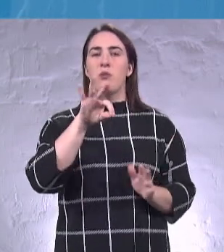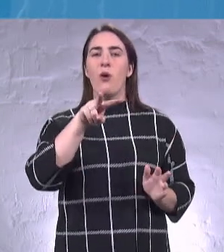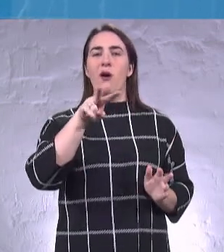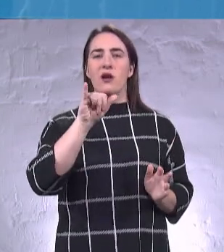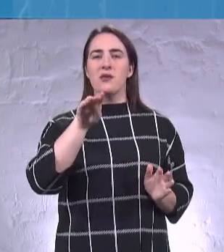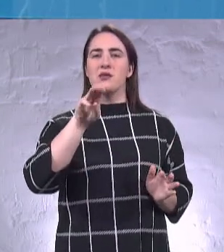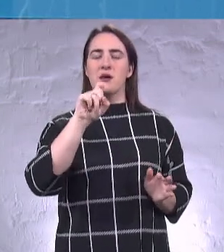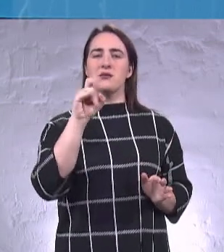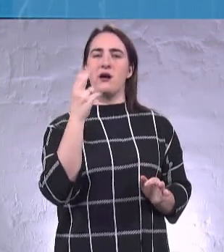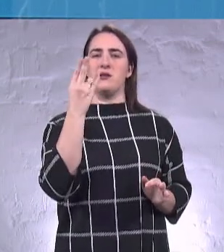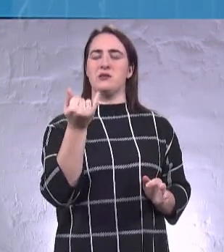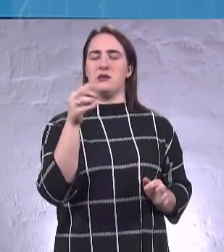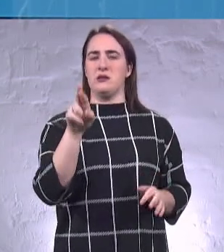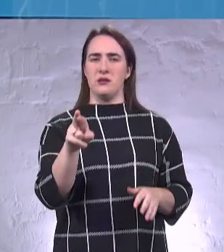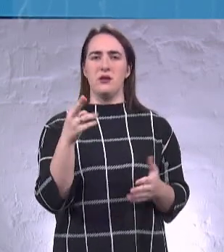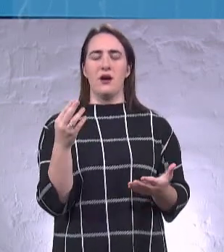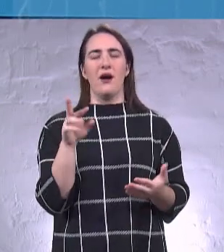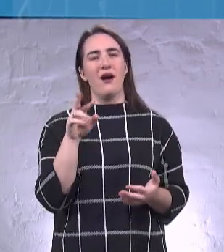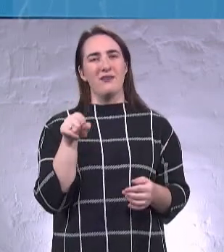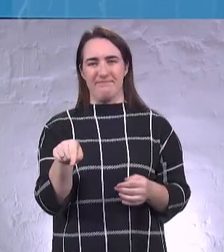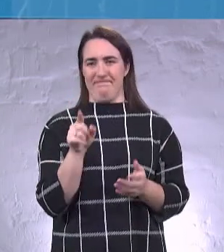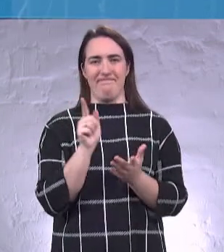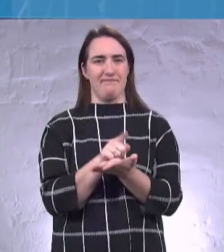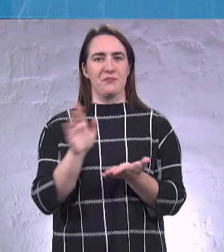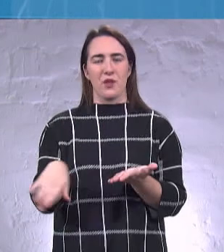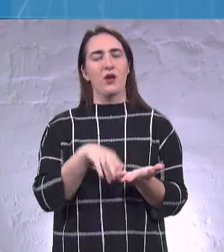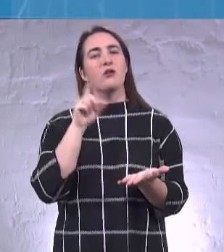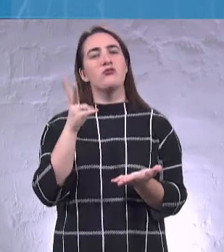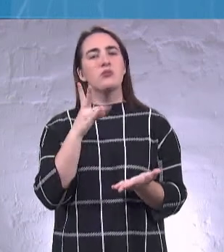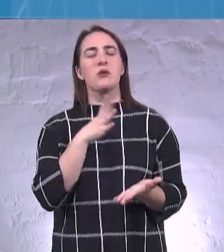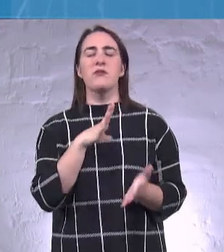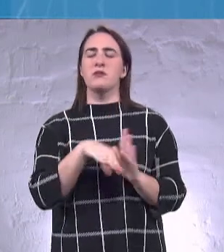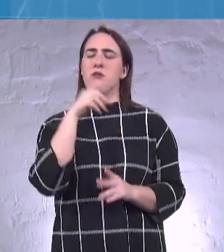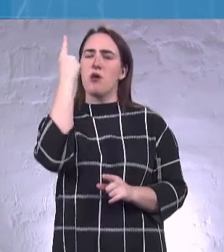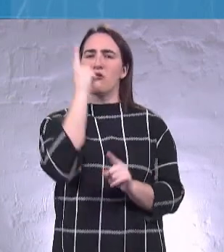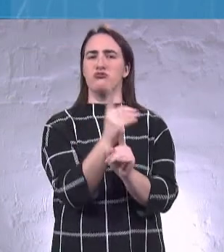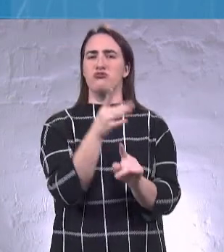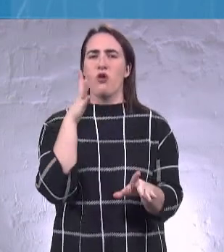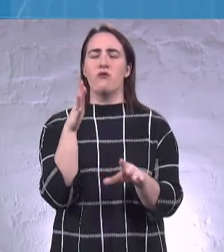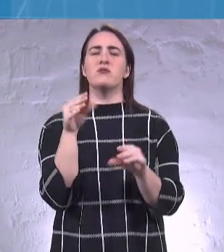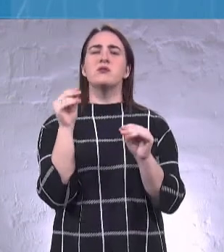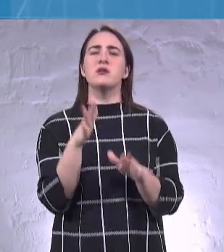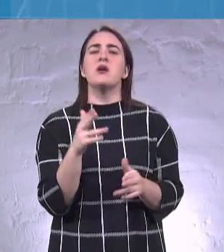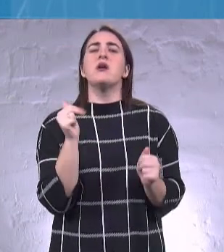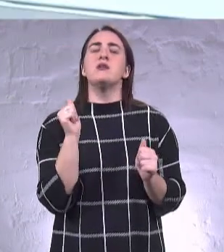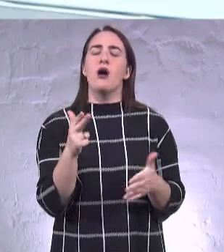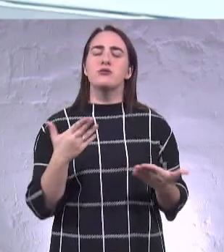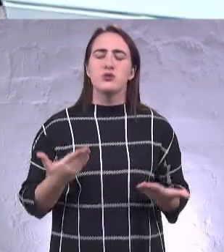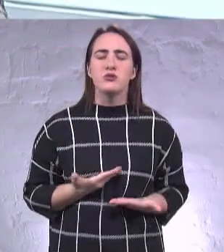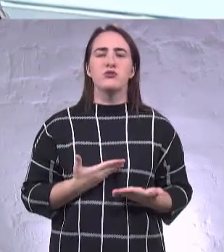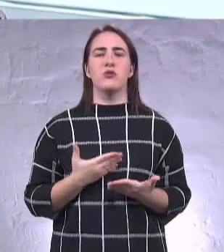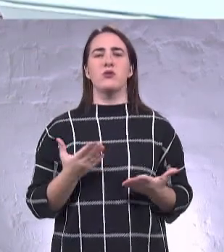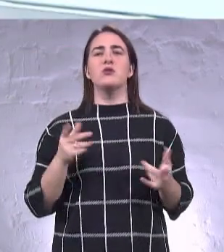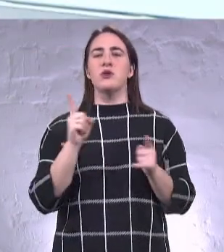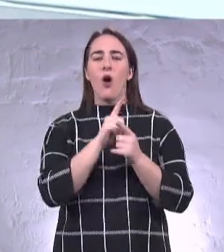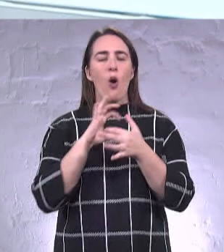територіальних громад, а не те, що треба було визначити першочергово як і життя. Тобто об'єднання зовсім інші.